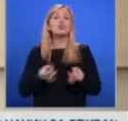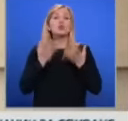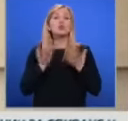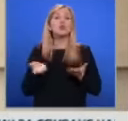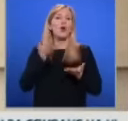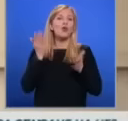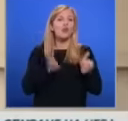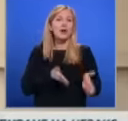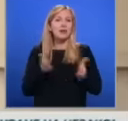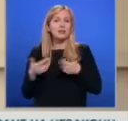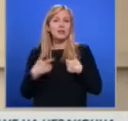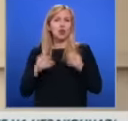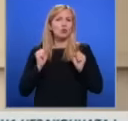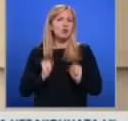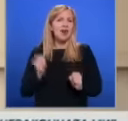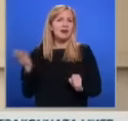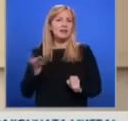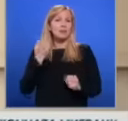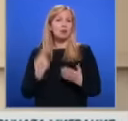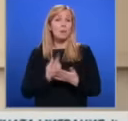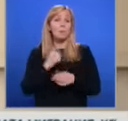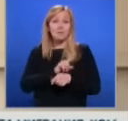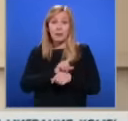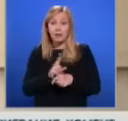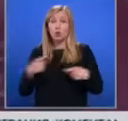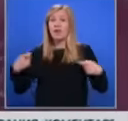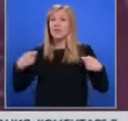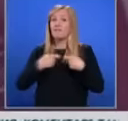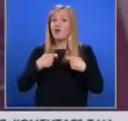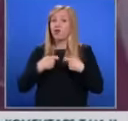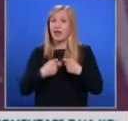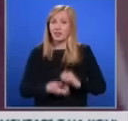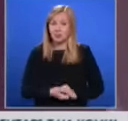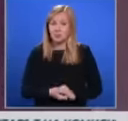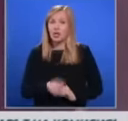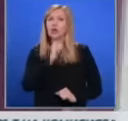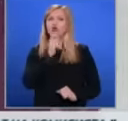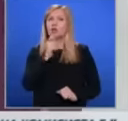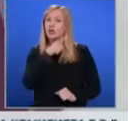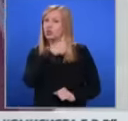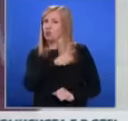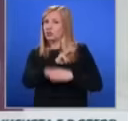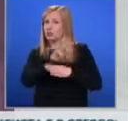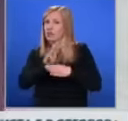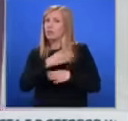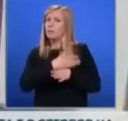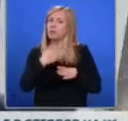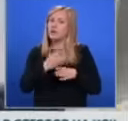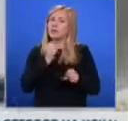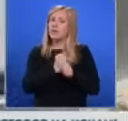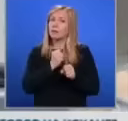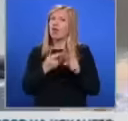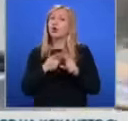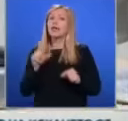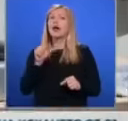късно, защото го очаквахме още от първата минута на войната. Журналистите от Медуза ще продължат да работят от